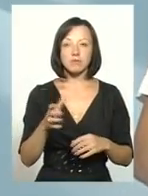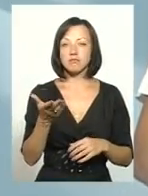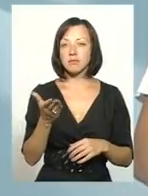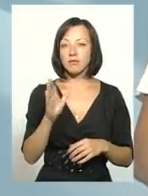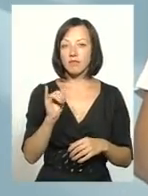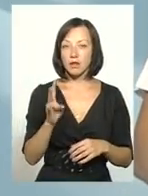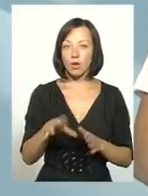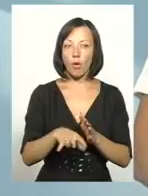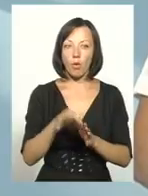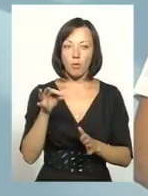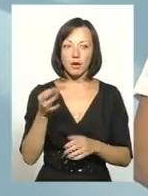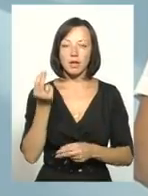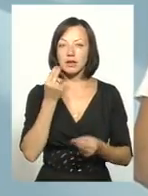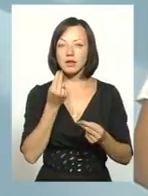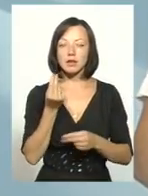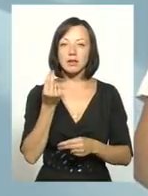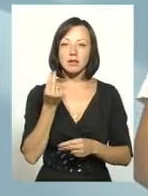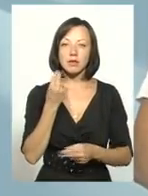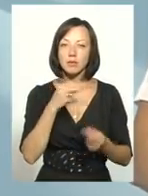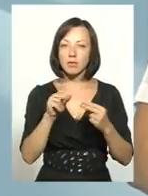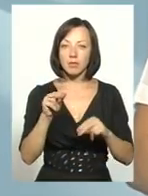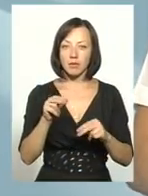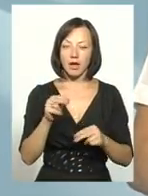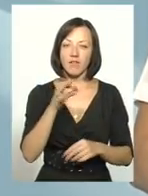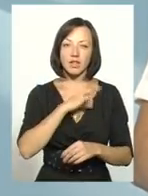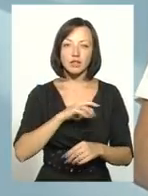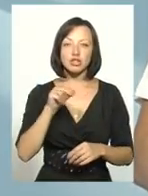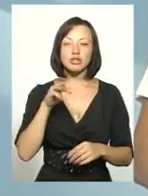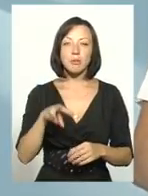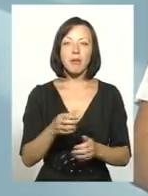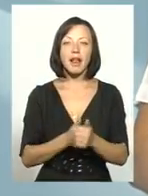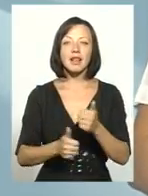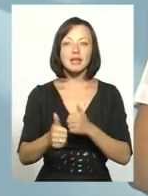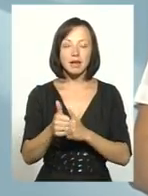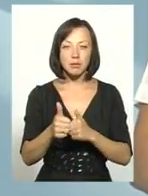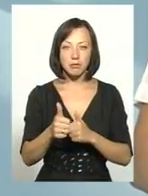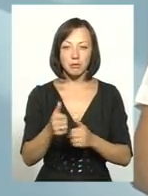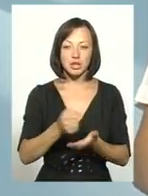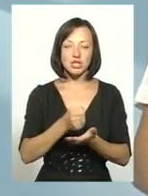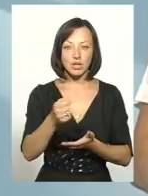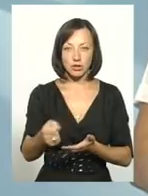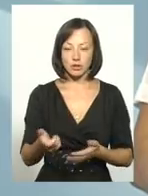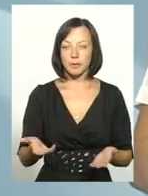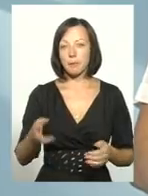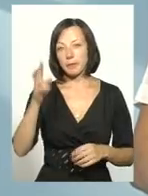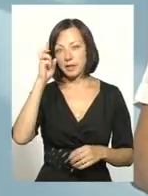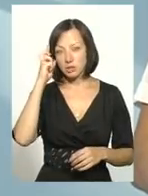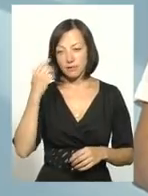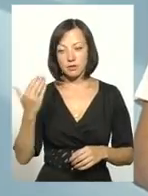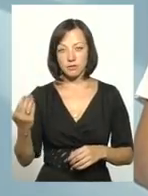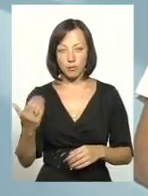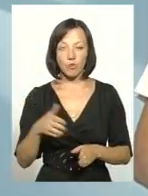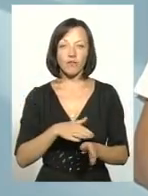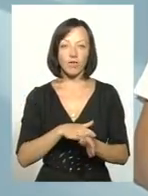він набагато ефективніший, ніж лідер призначений. Це перше. Ну і друге, держава, свого боку, виконала